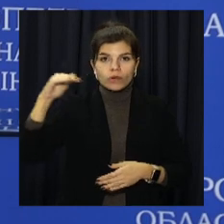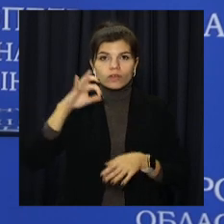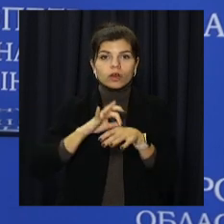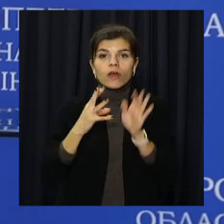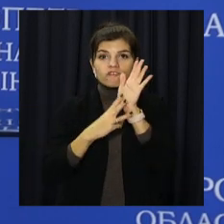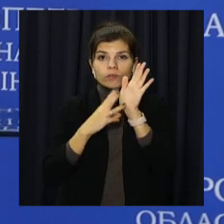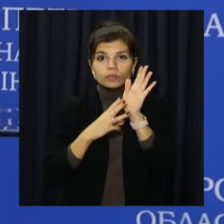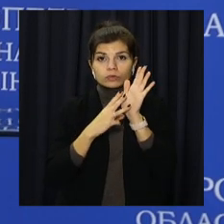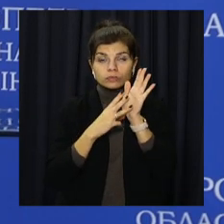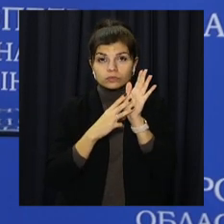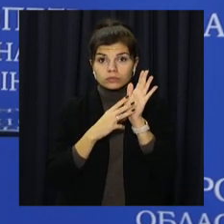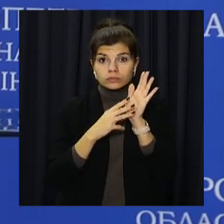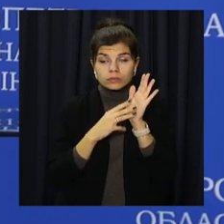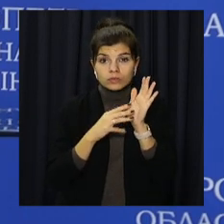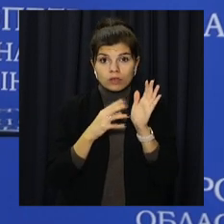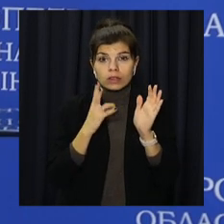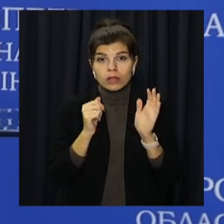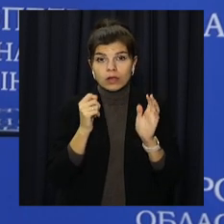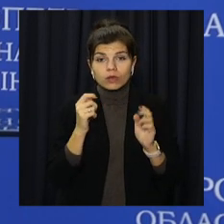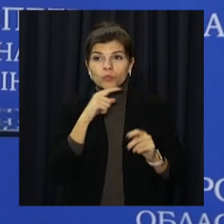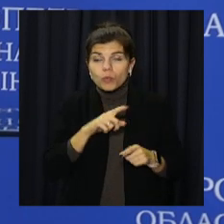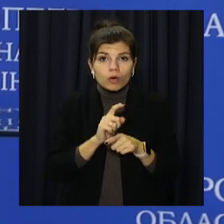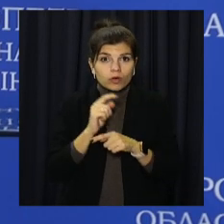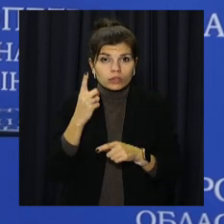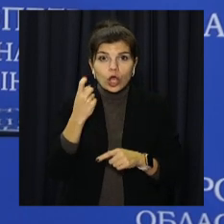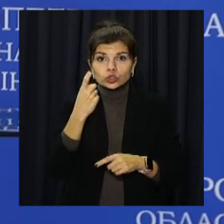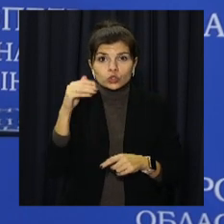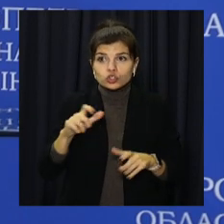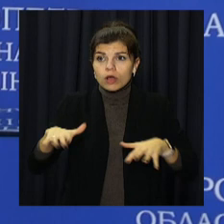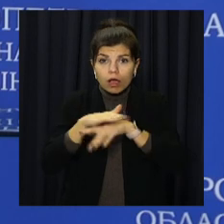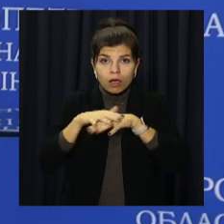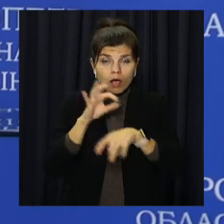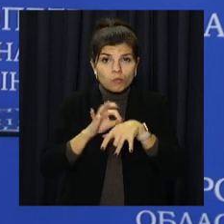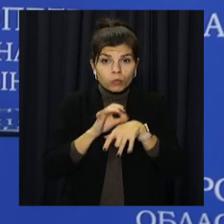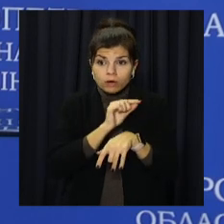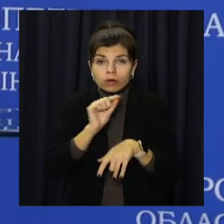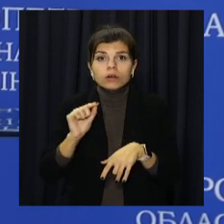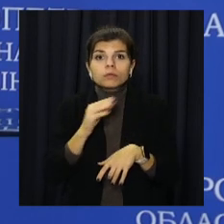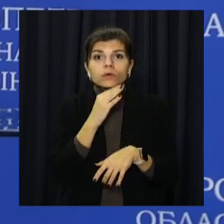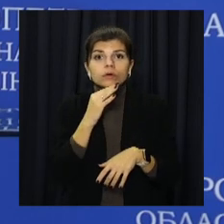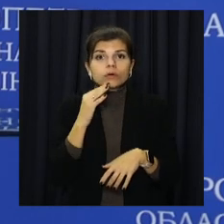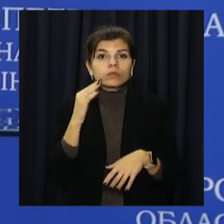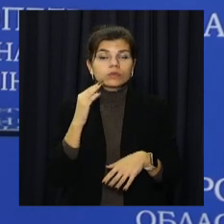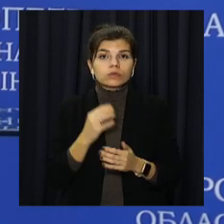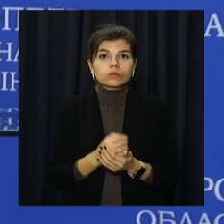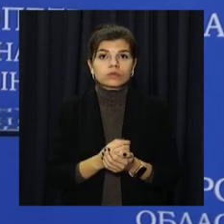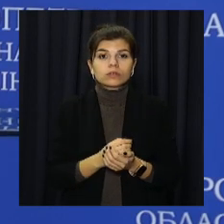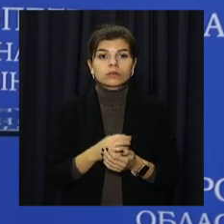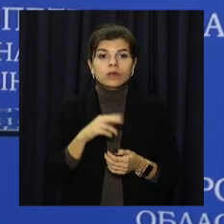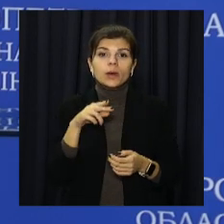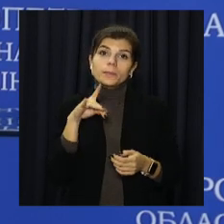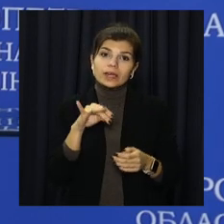– 81 на 100 тисяч. Це гостра захворюваності на коронавірусну хворобу при порозі